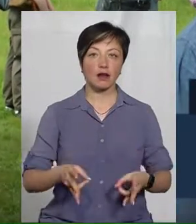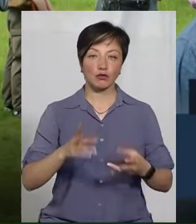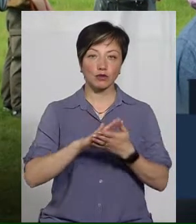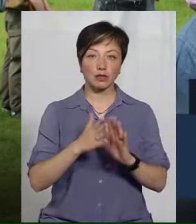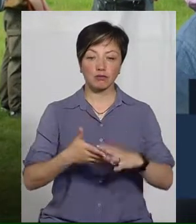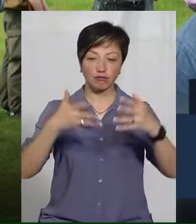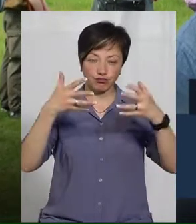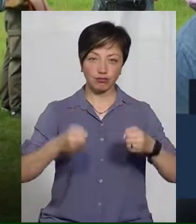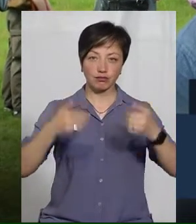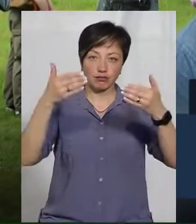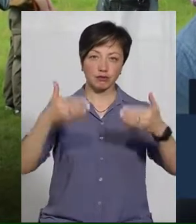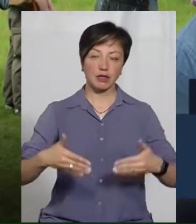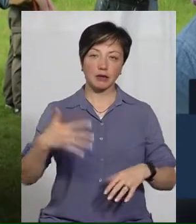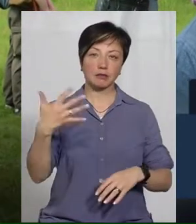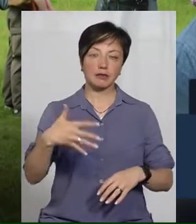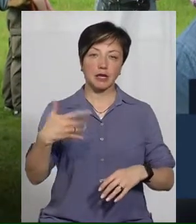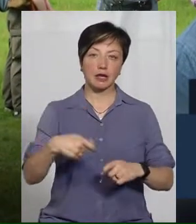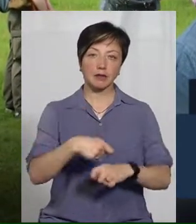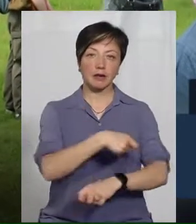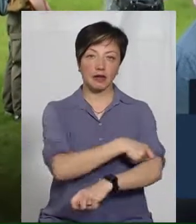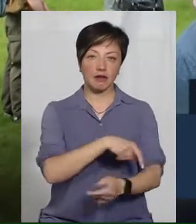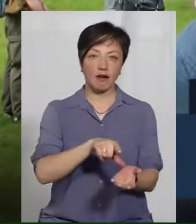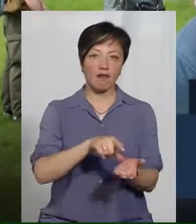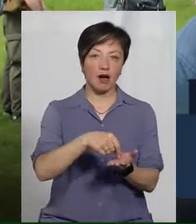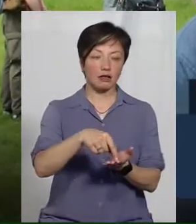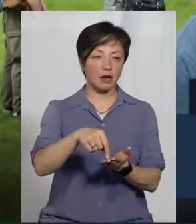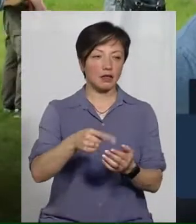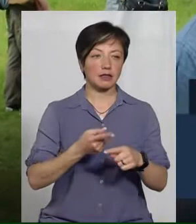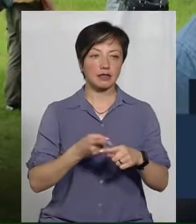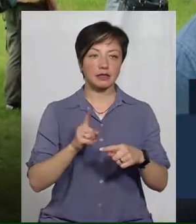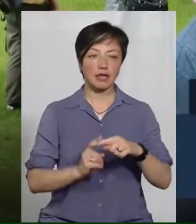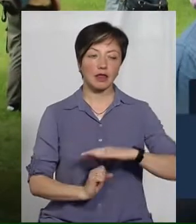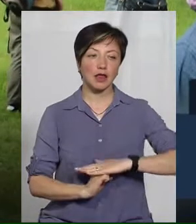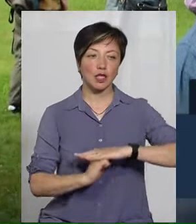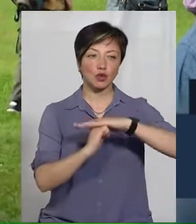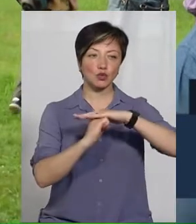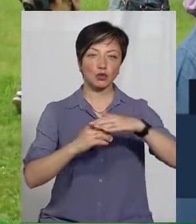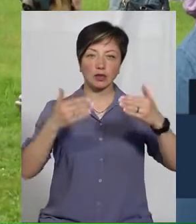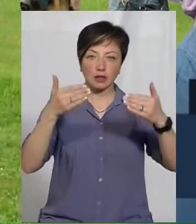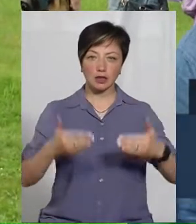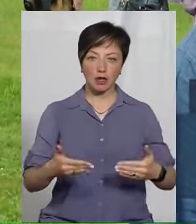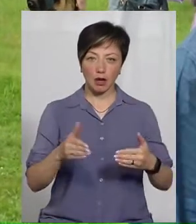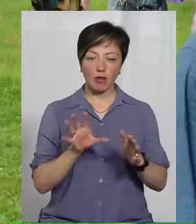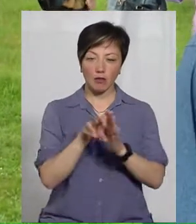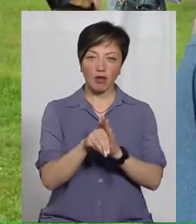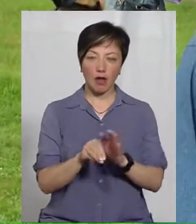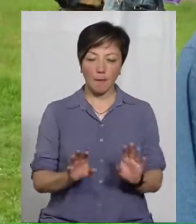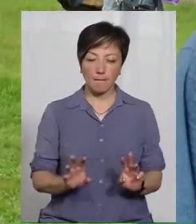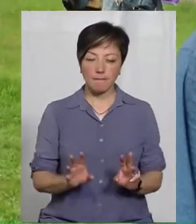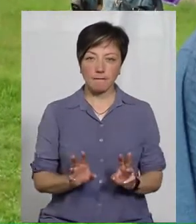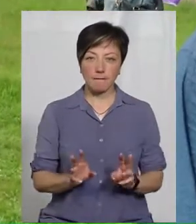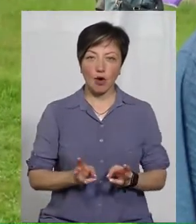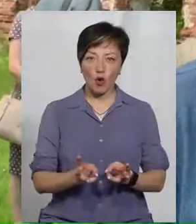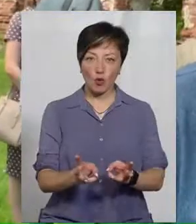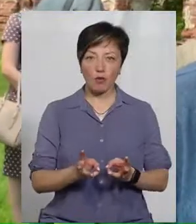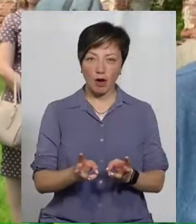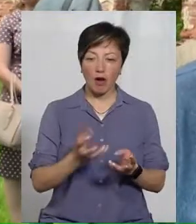10 на 5, десь орієнтовно біля 50 квадратних метрів. Це є несуща стіна, в якій була вмурована групка для обігріву першого і